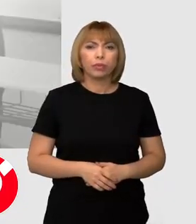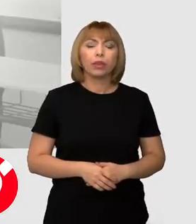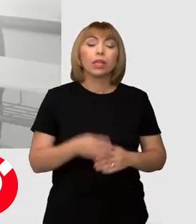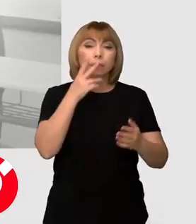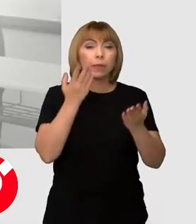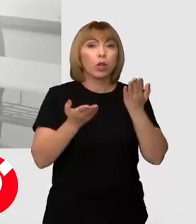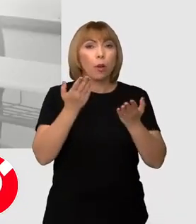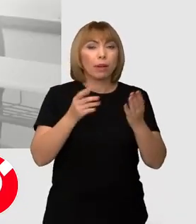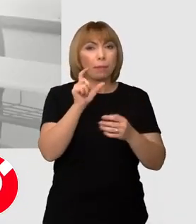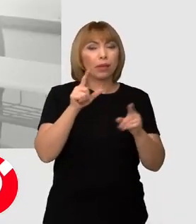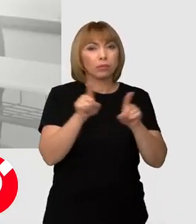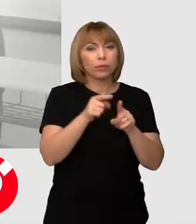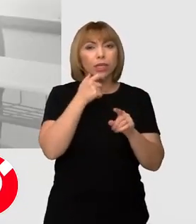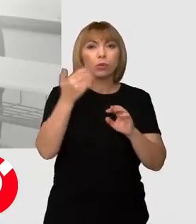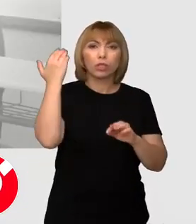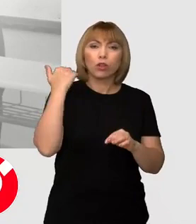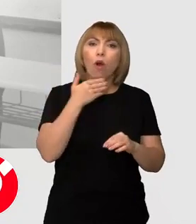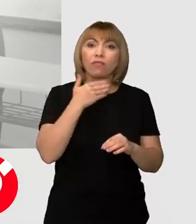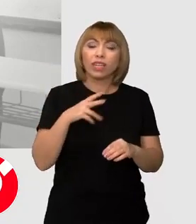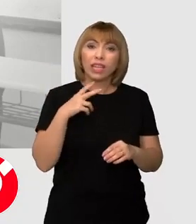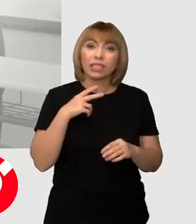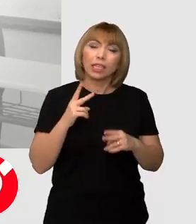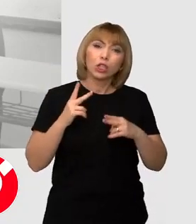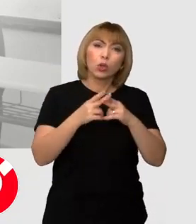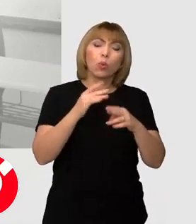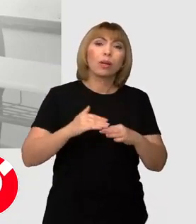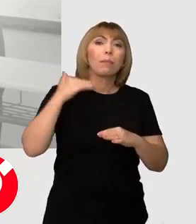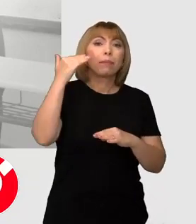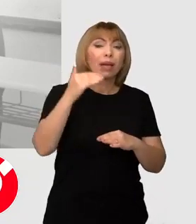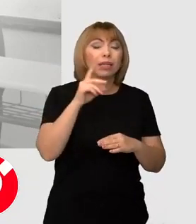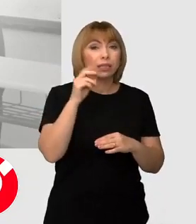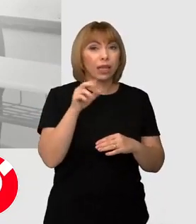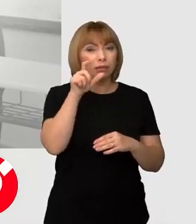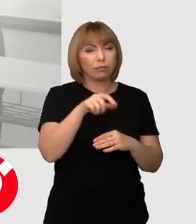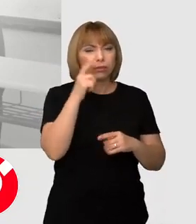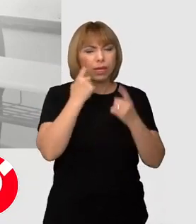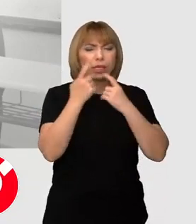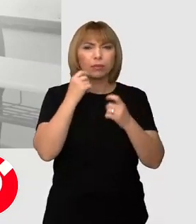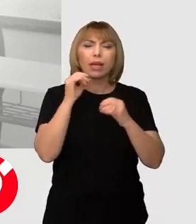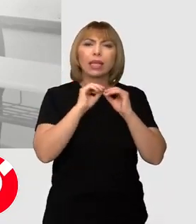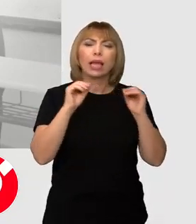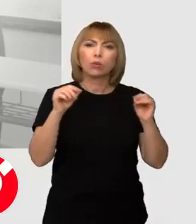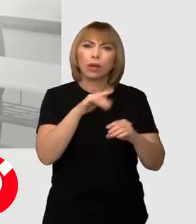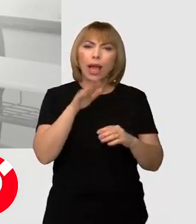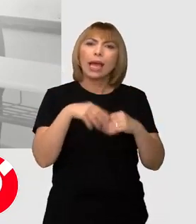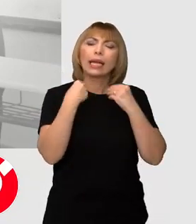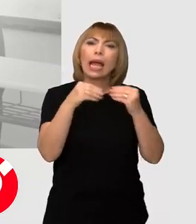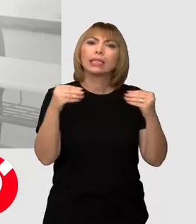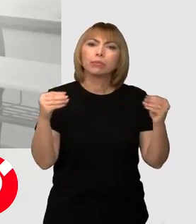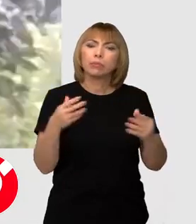Comparativ cu aceeași perioada anului trecut, oferta este de două ori mai mare. Însă Marian Stas, expert în educație, are o explicație.